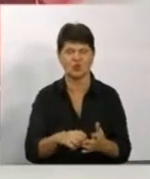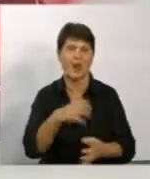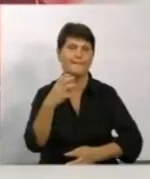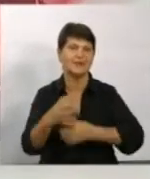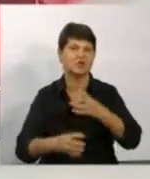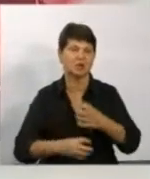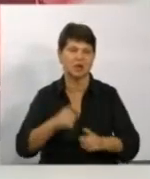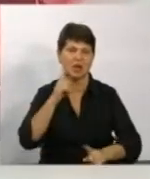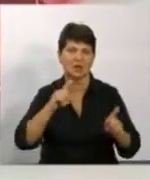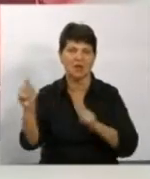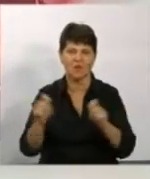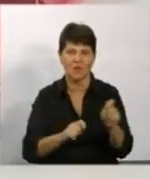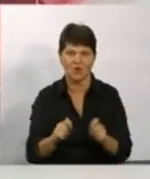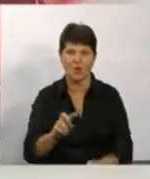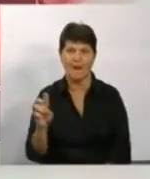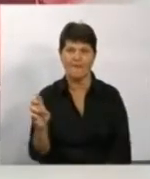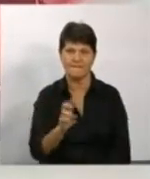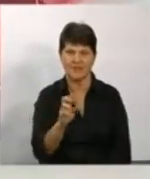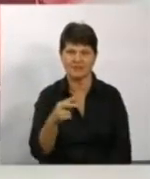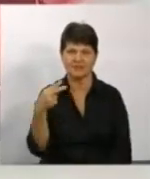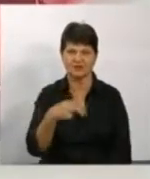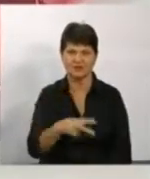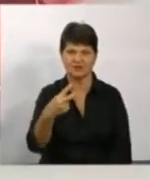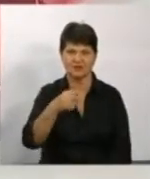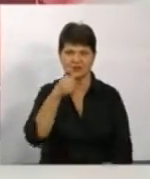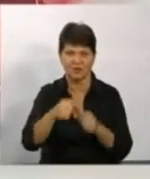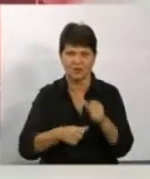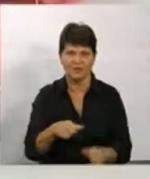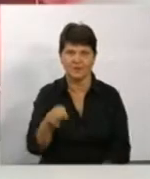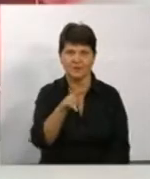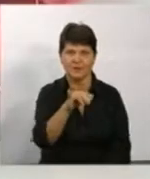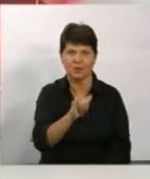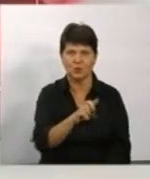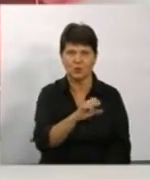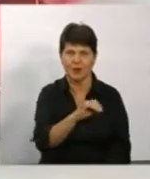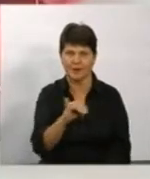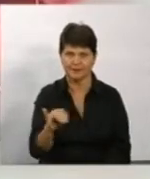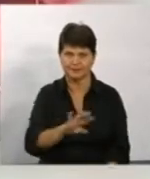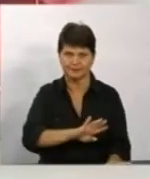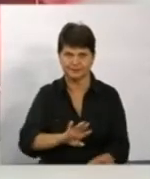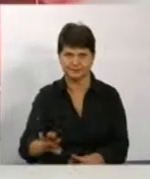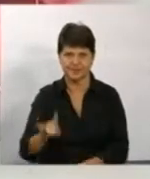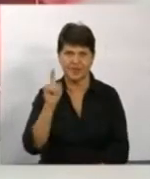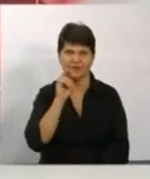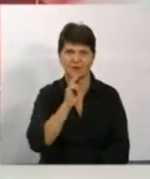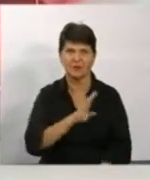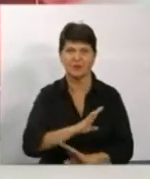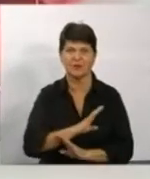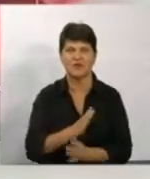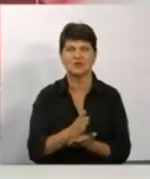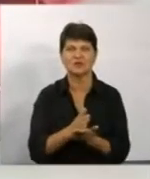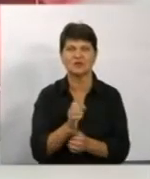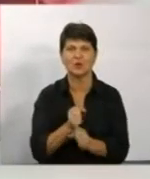відбуватиметься у березні 2020 року у Дубаї. У Вінниці померла заслужена